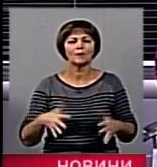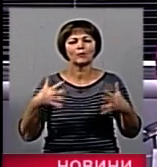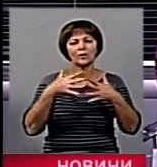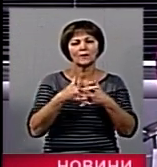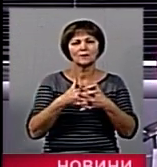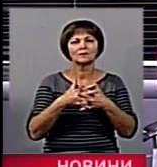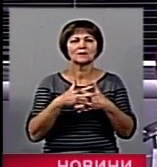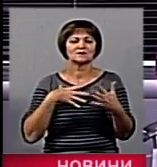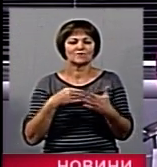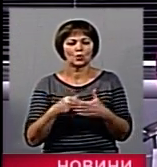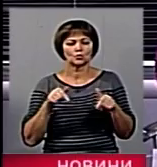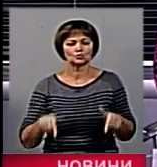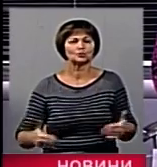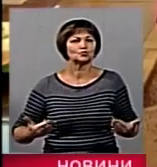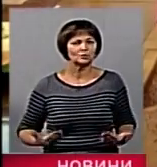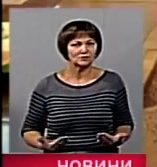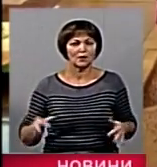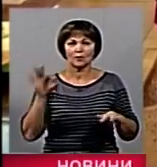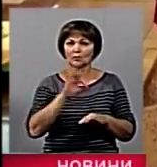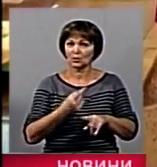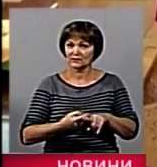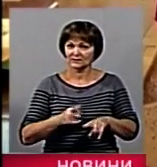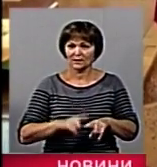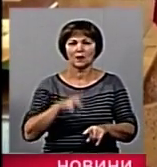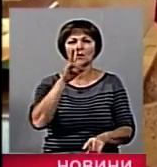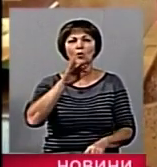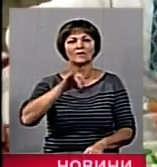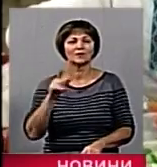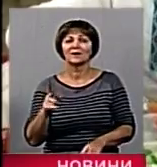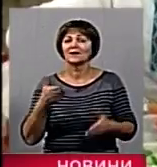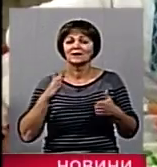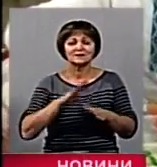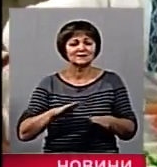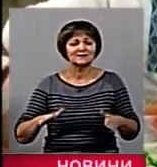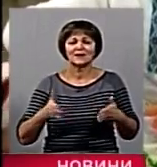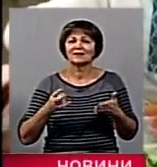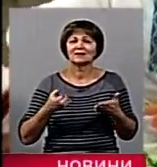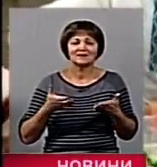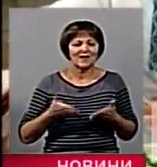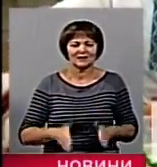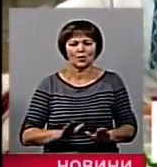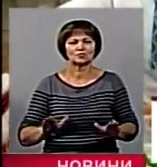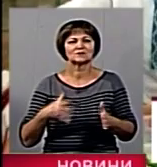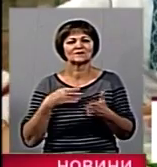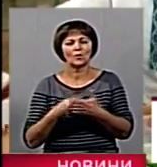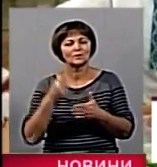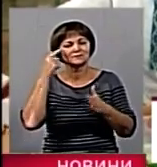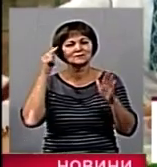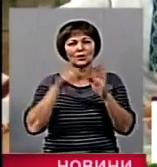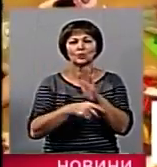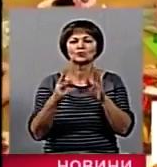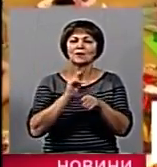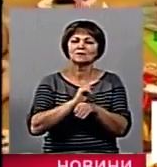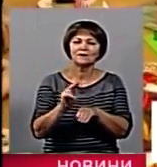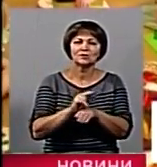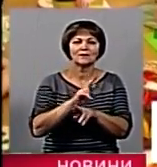реаліями? Про це Оксана Ковальчук. Діти не народжуються з певними цінностями. Їх потрібно навчати цьому так